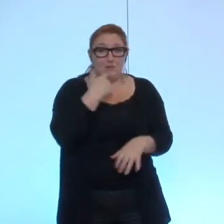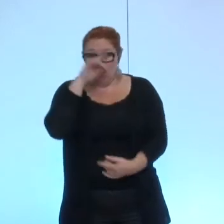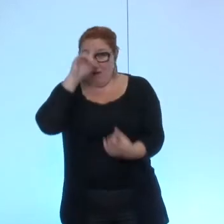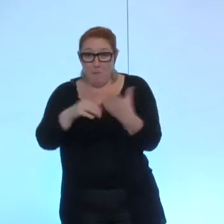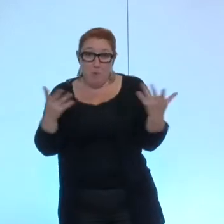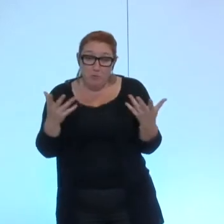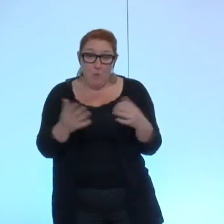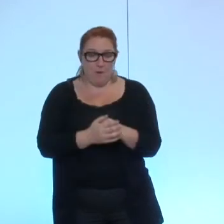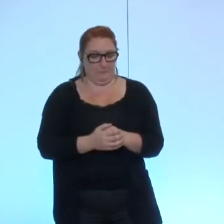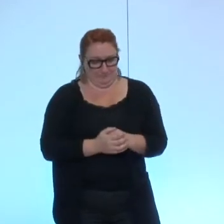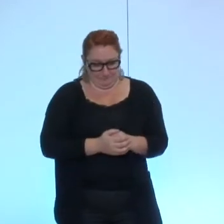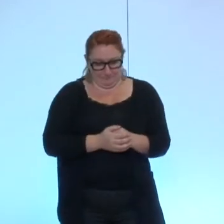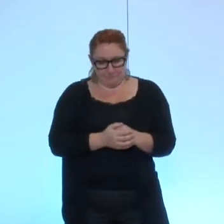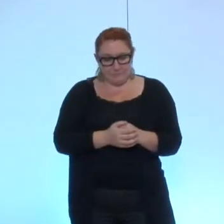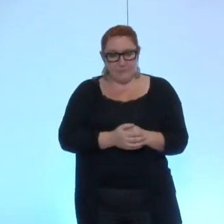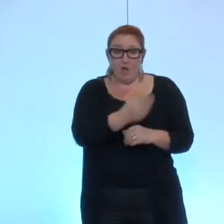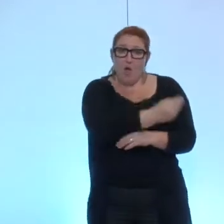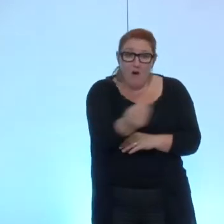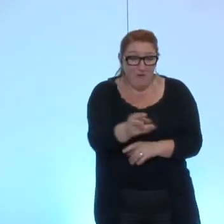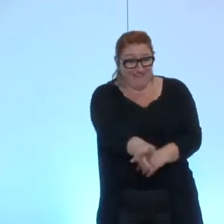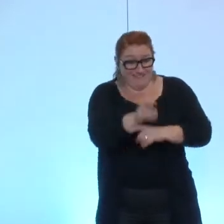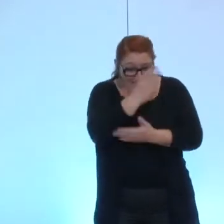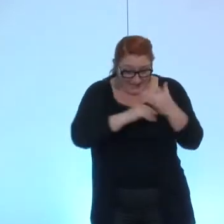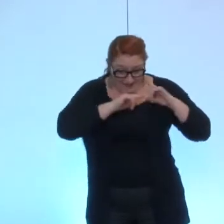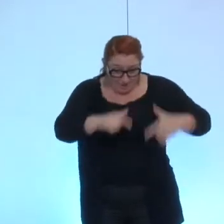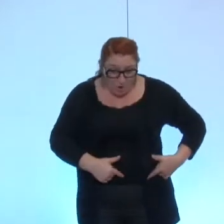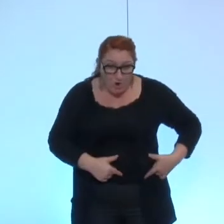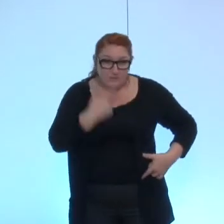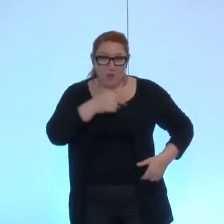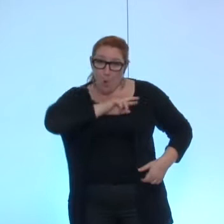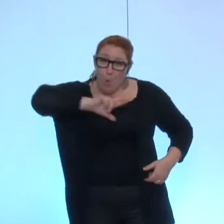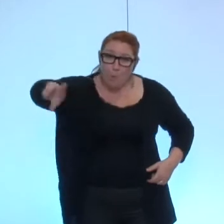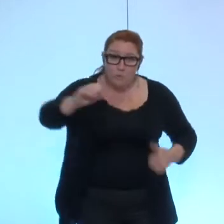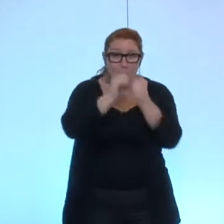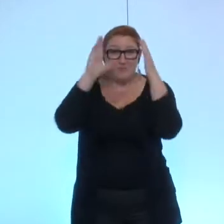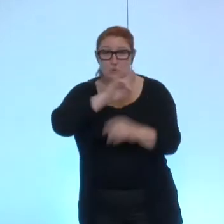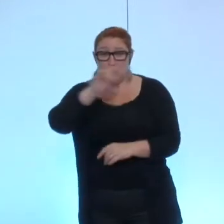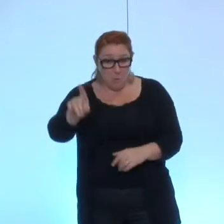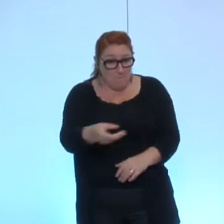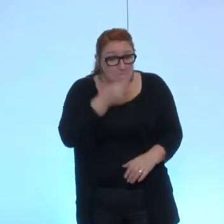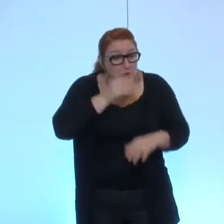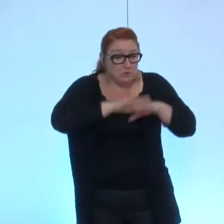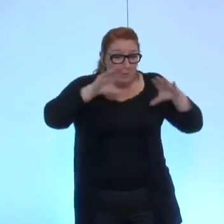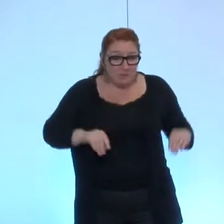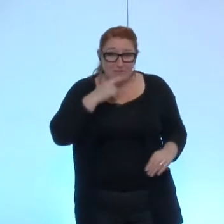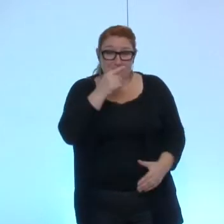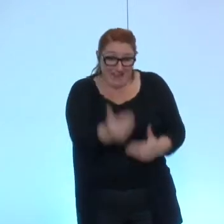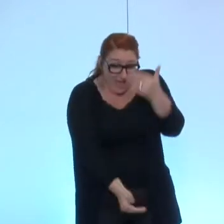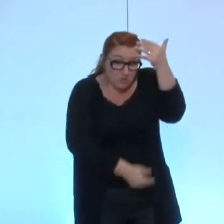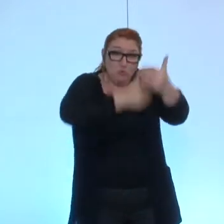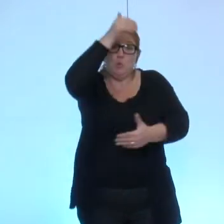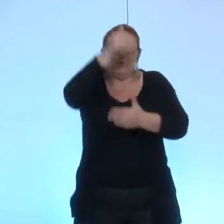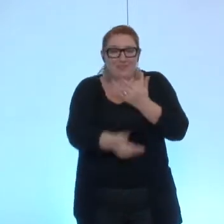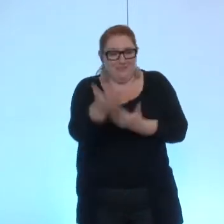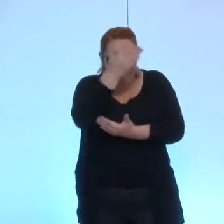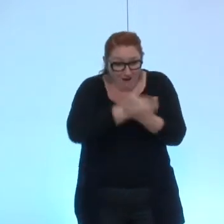de leur donner à manger donc ils restaient à l'école plutôt que de retourner chez eux et ils passaient la journée à l'école et donc ça ça